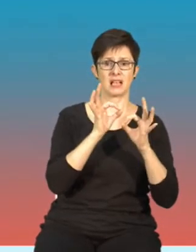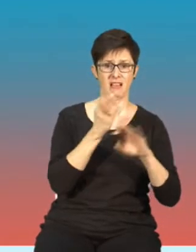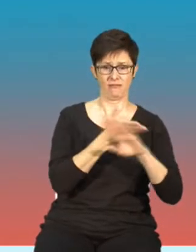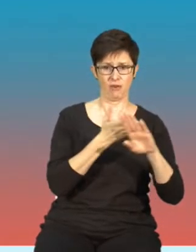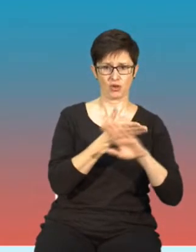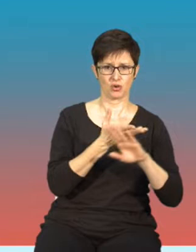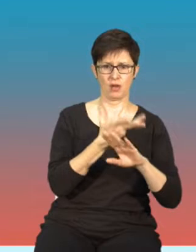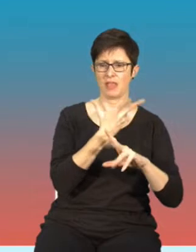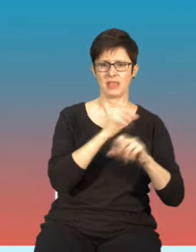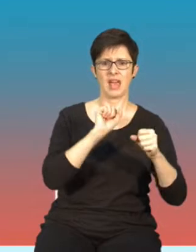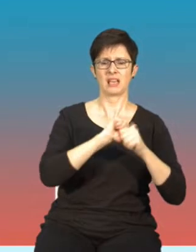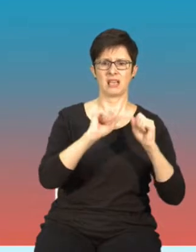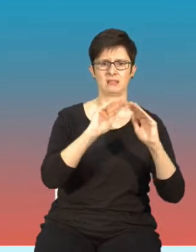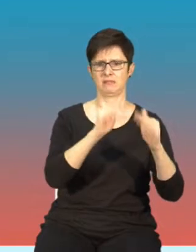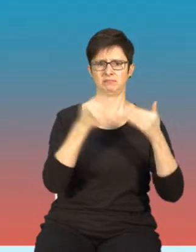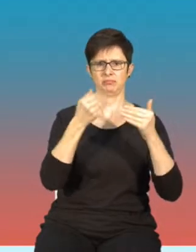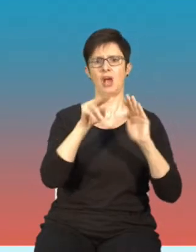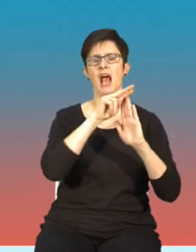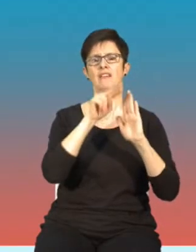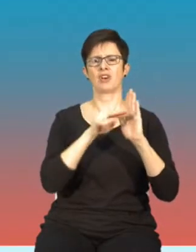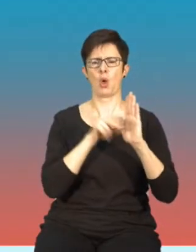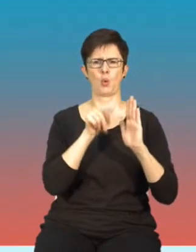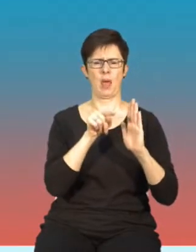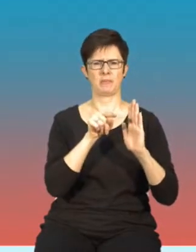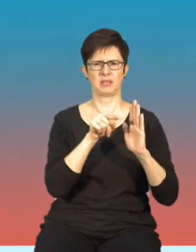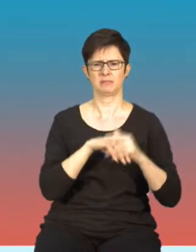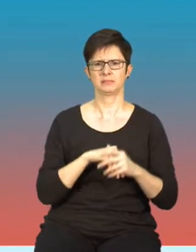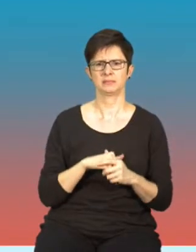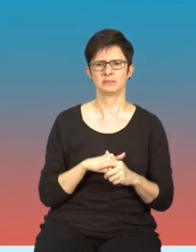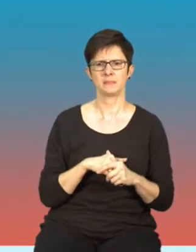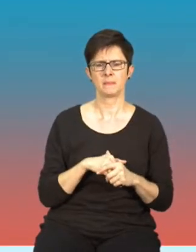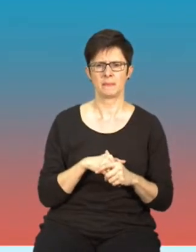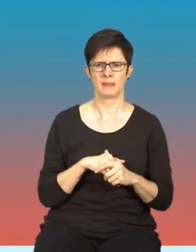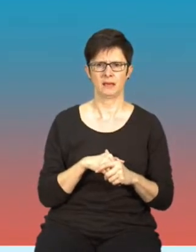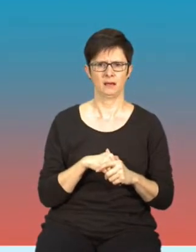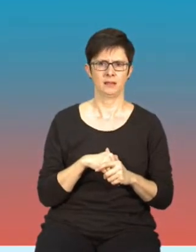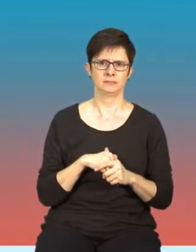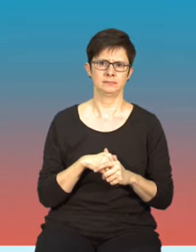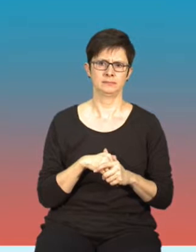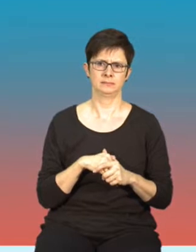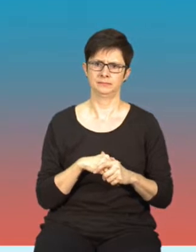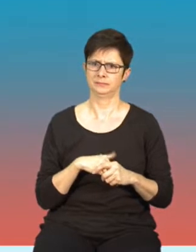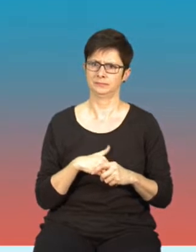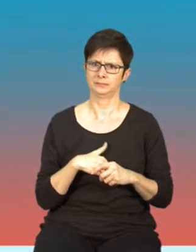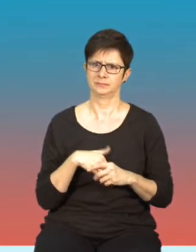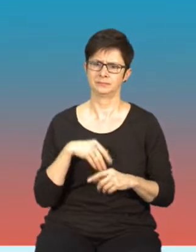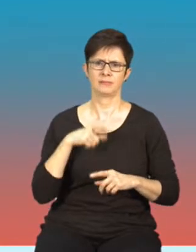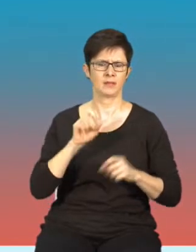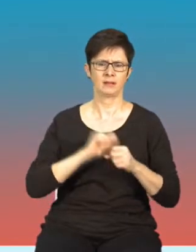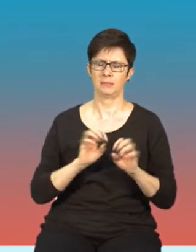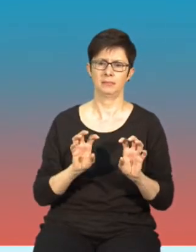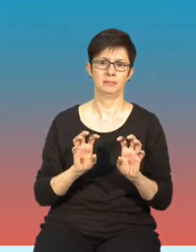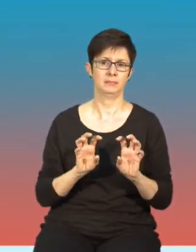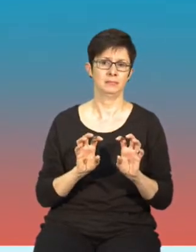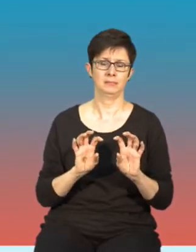w regulaminie Twittera. Jak to czytamy, tym, na czym się skupiają, są manipulowane